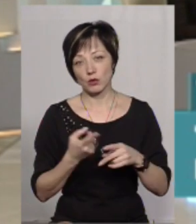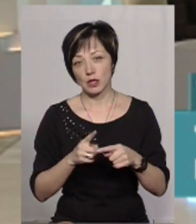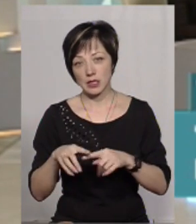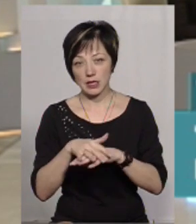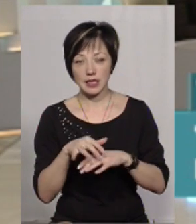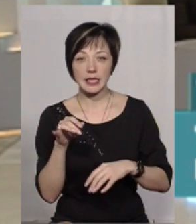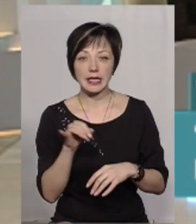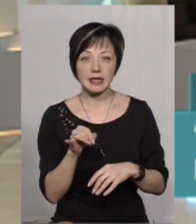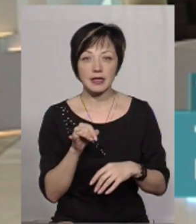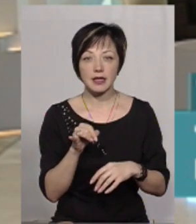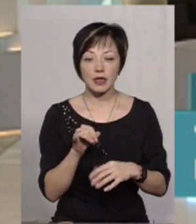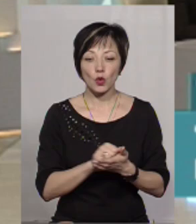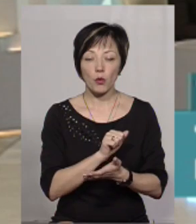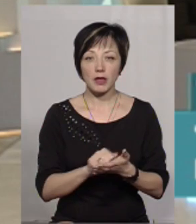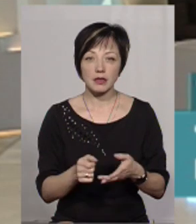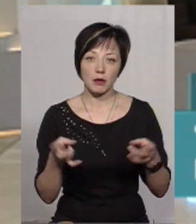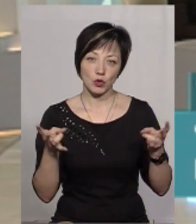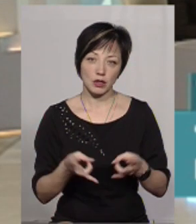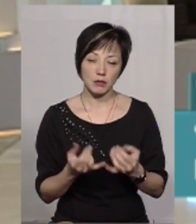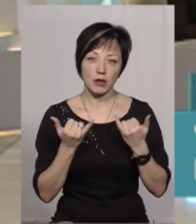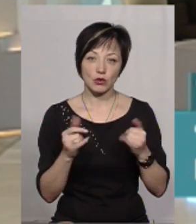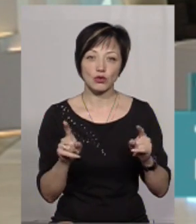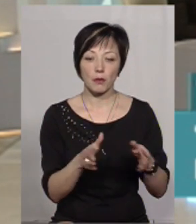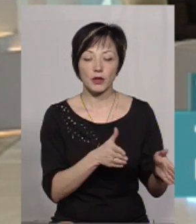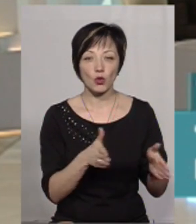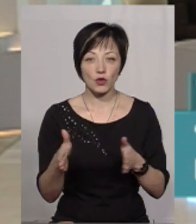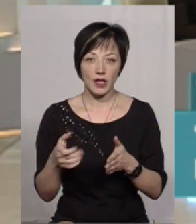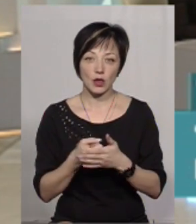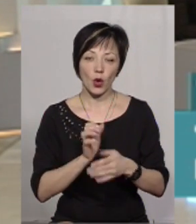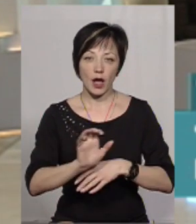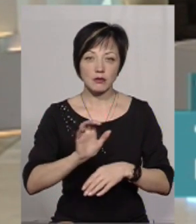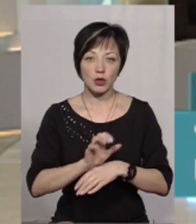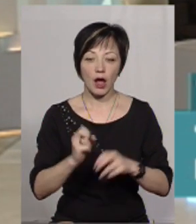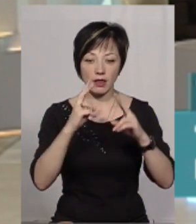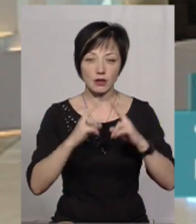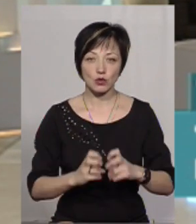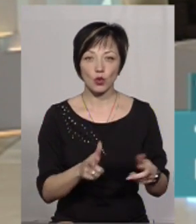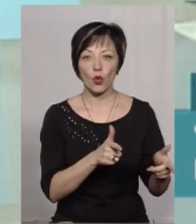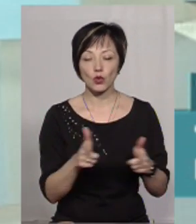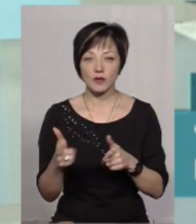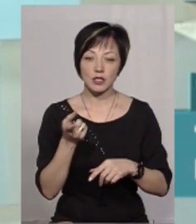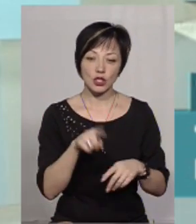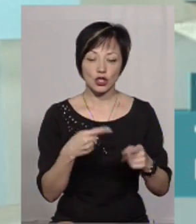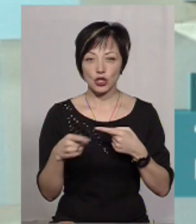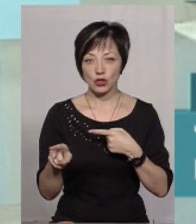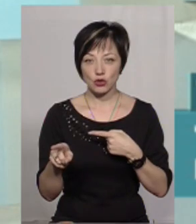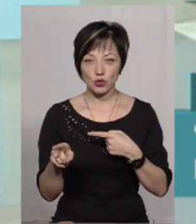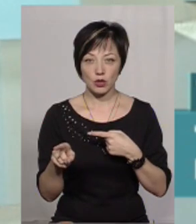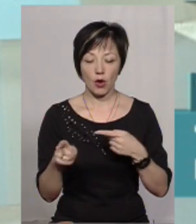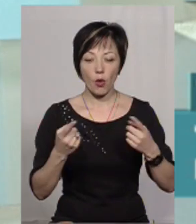цих ринках, і тієї документації, яка потрібна для того, щоб підготуватися до експорту, аналізує готовність тієї чи іншої